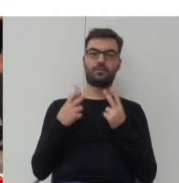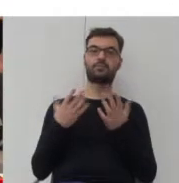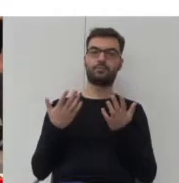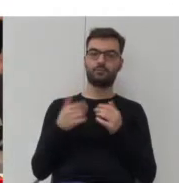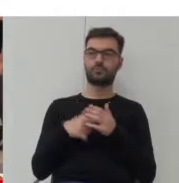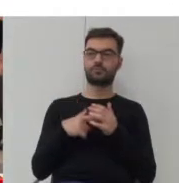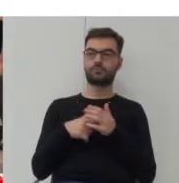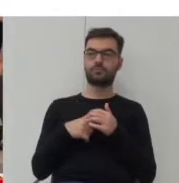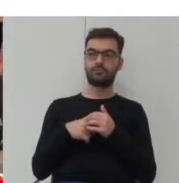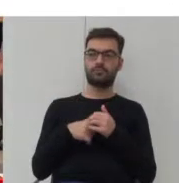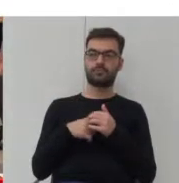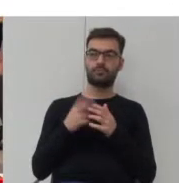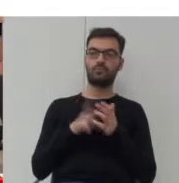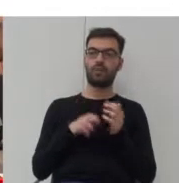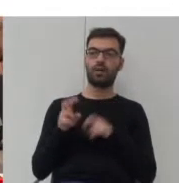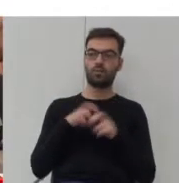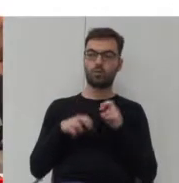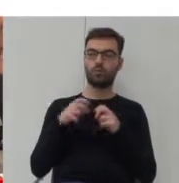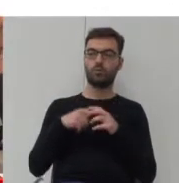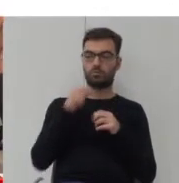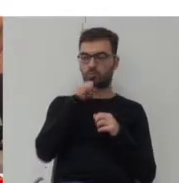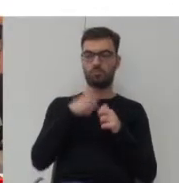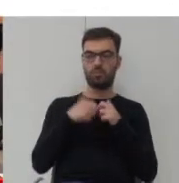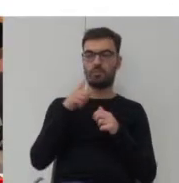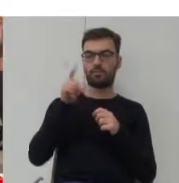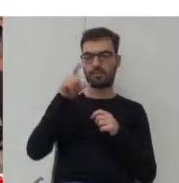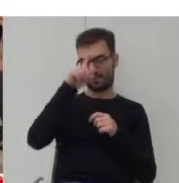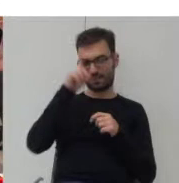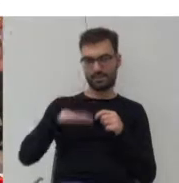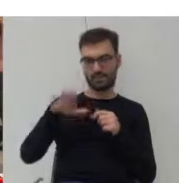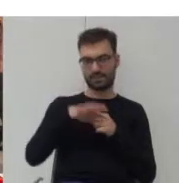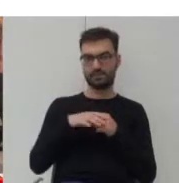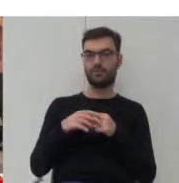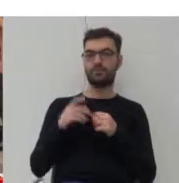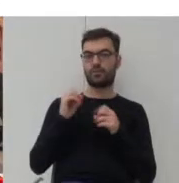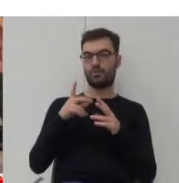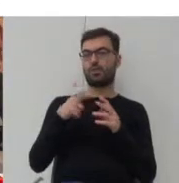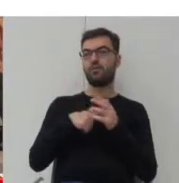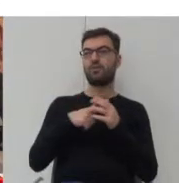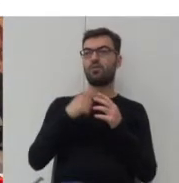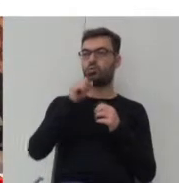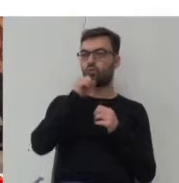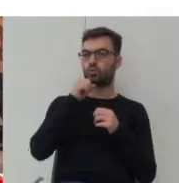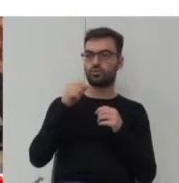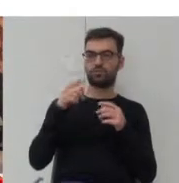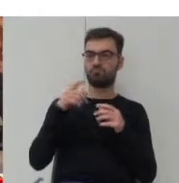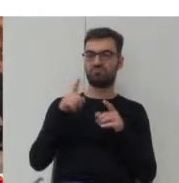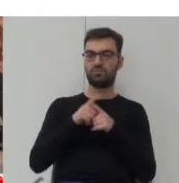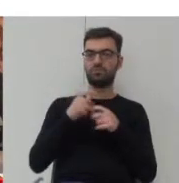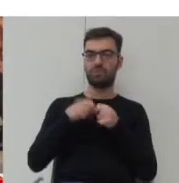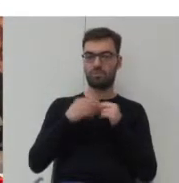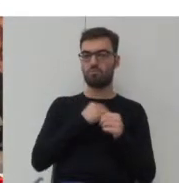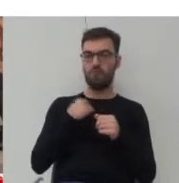brak ruchu jest jednym z ważnych problemów cywilizacyjnych obecnie dotyczy to w bardzo dużym stopniu Polski mamy pierwsze